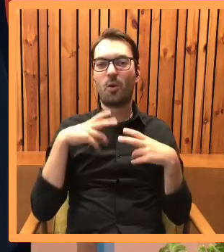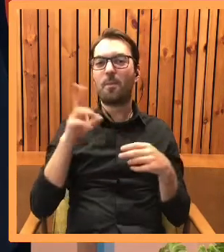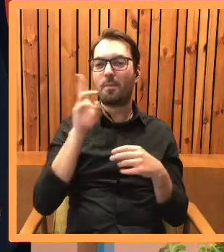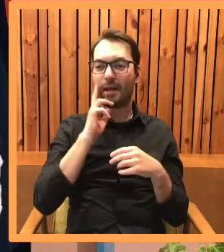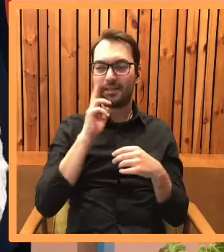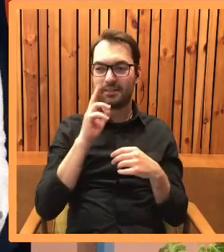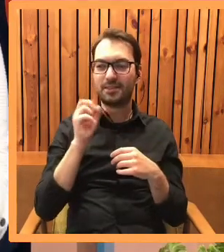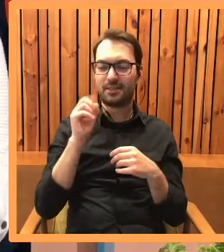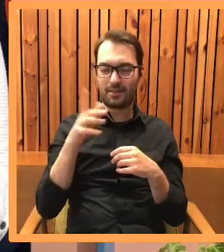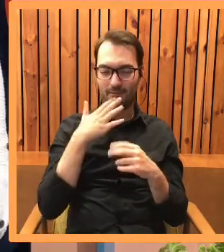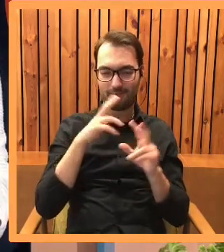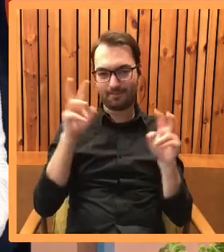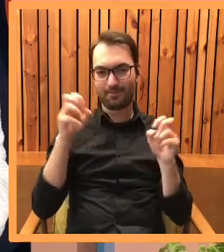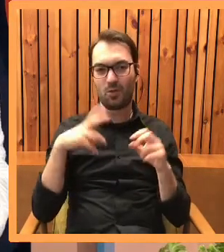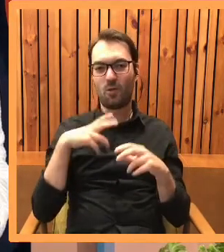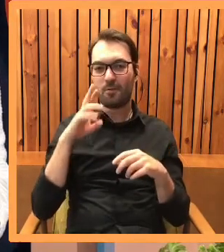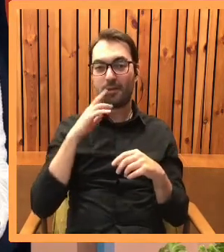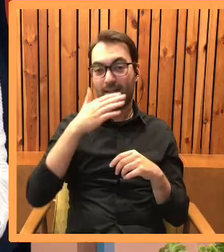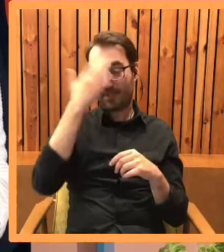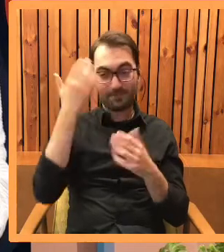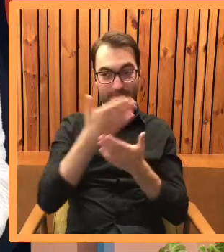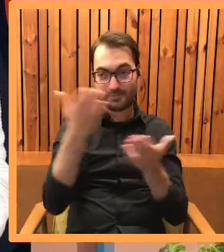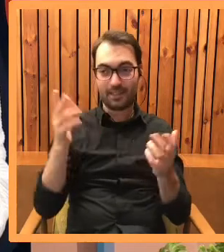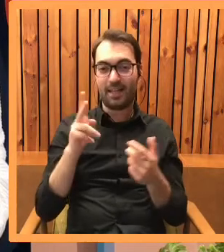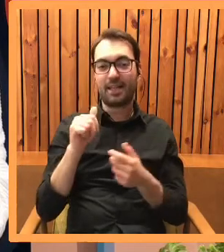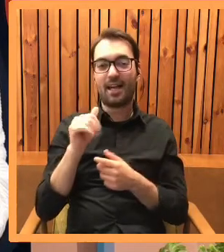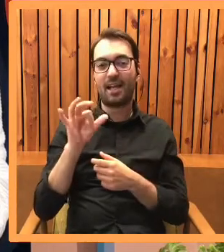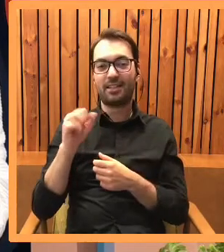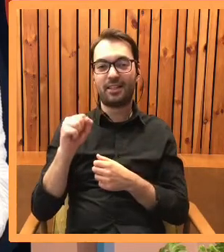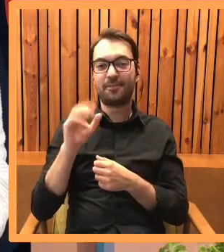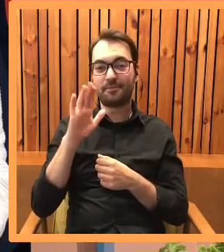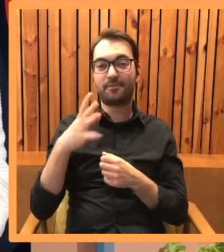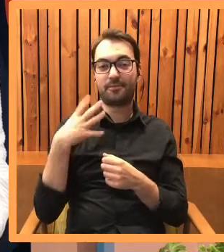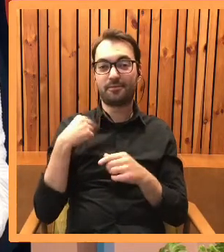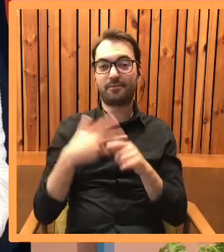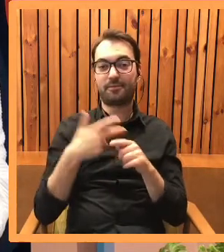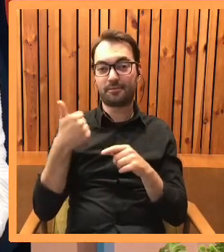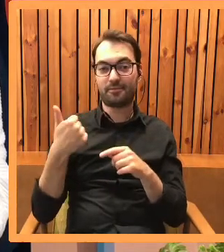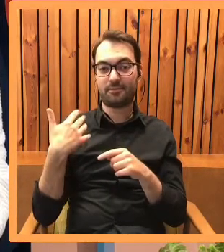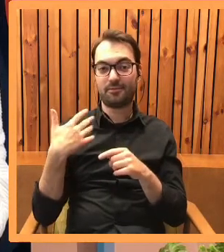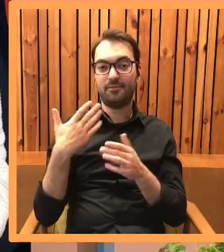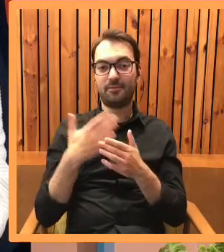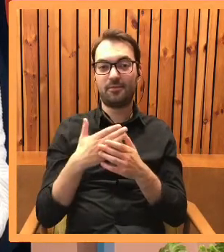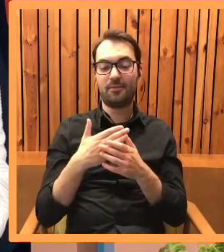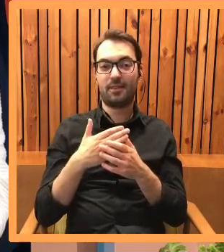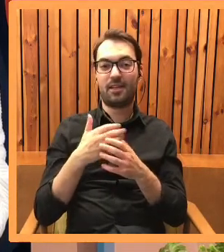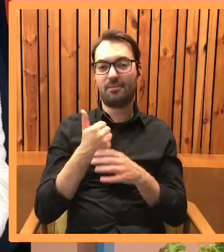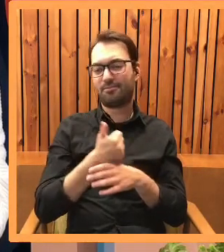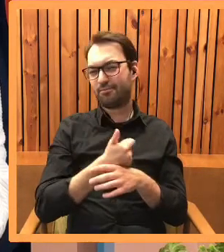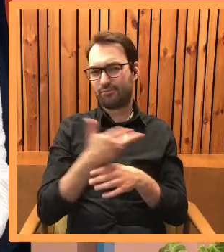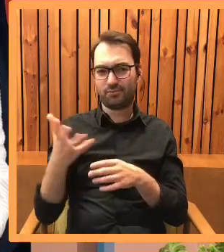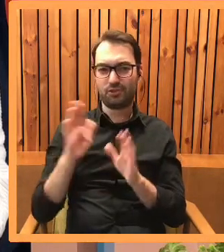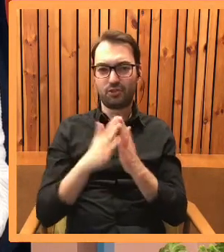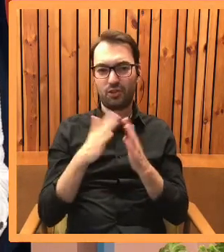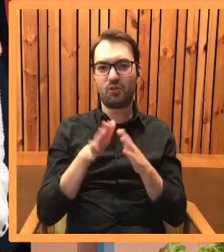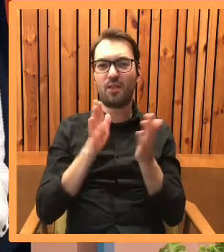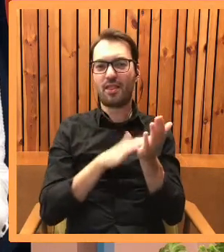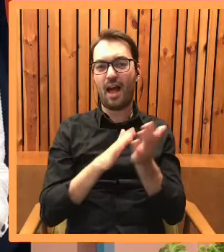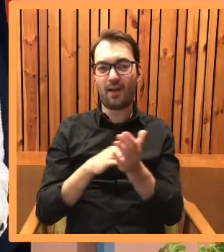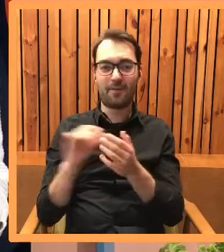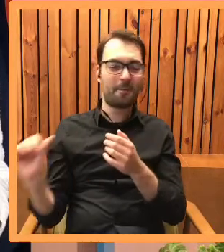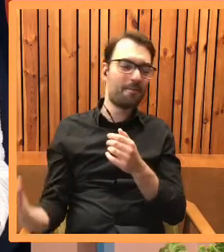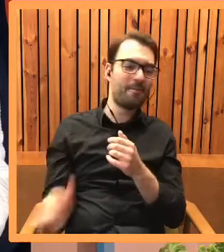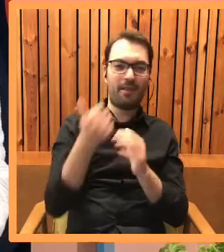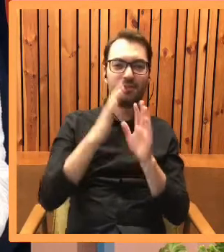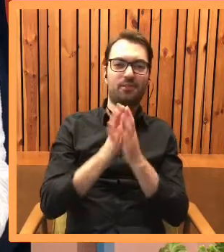macierzyńskiego. Nie wiem, czy Państwo wiedzą, ale Kasia to jest taka kobieta, która mając 31 lat ma w koncie kilkanaście książek, wiele nagród. Pierwszą